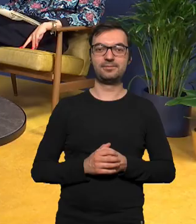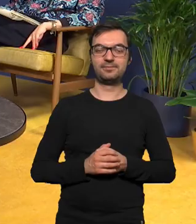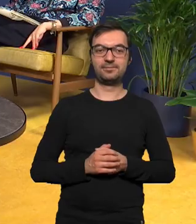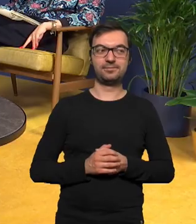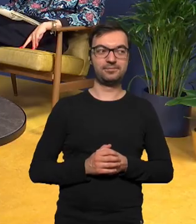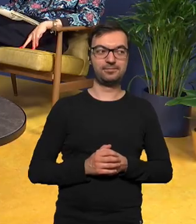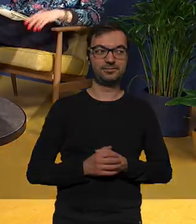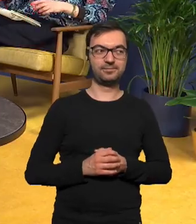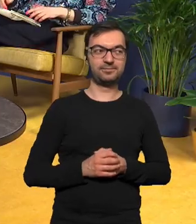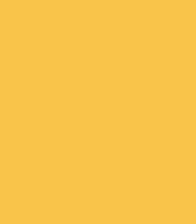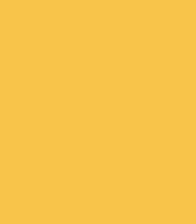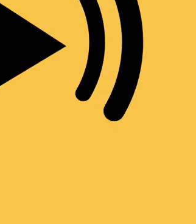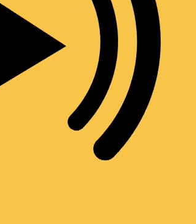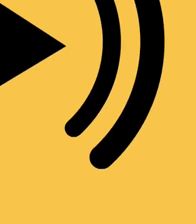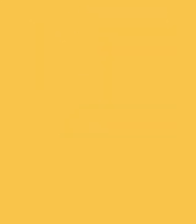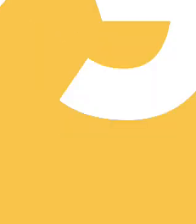słuchacze